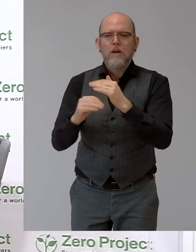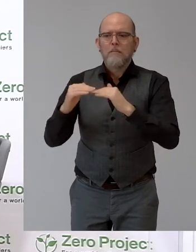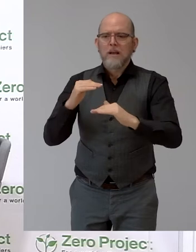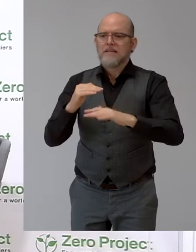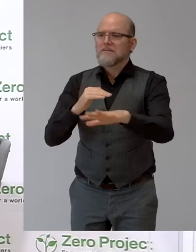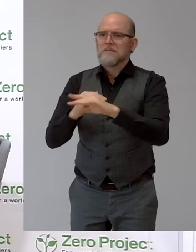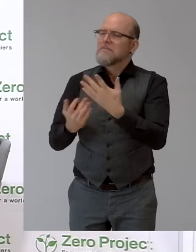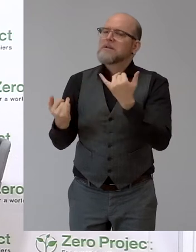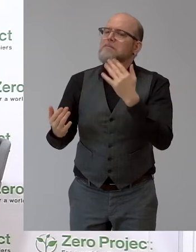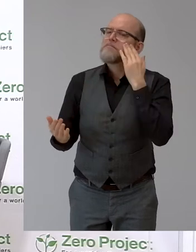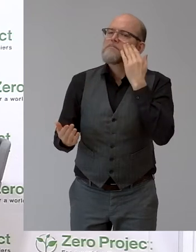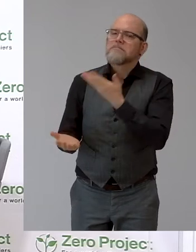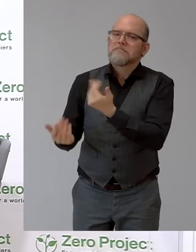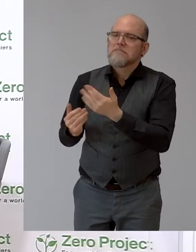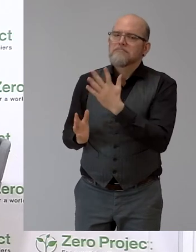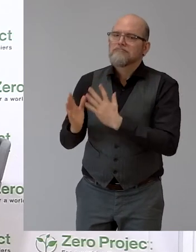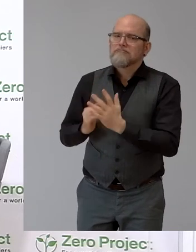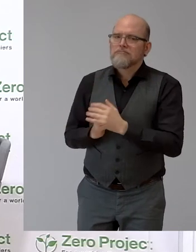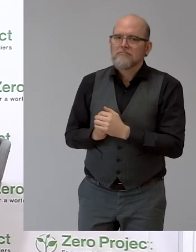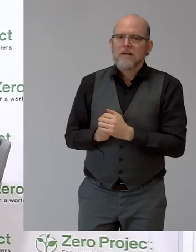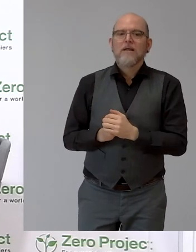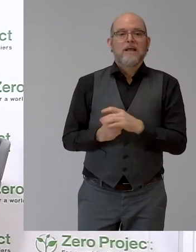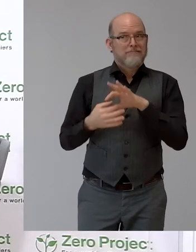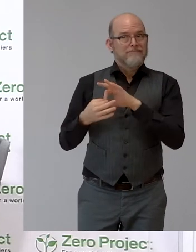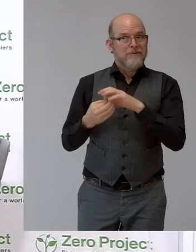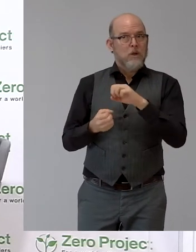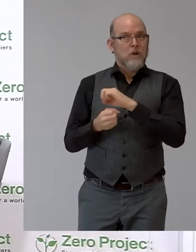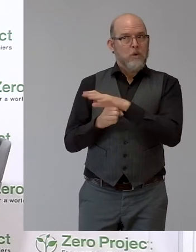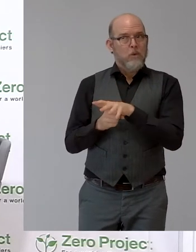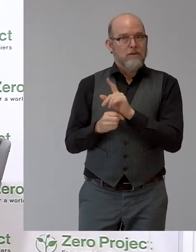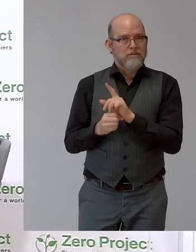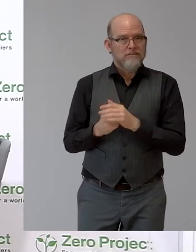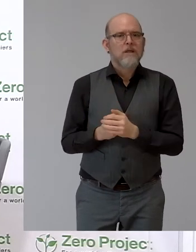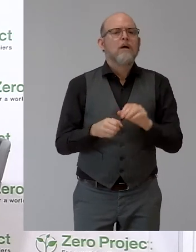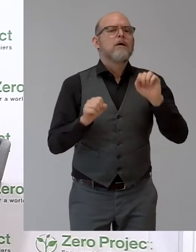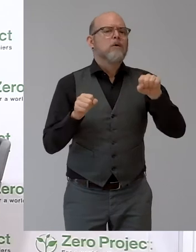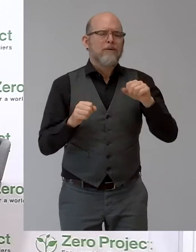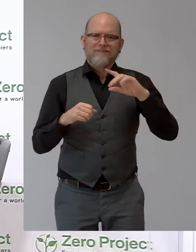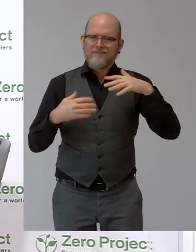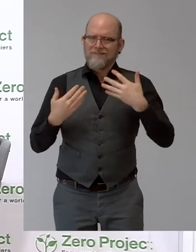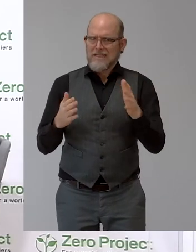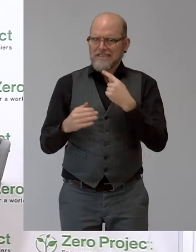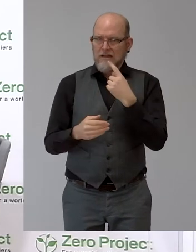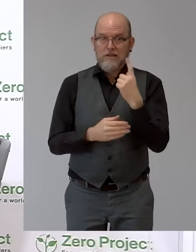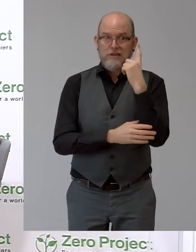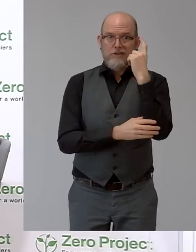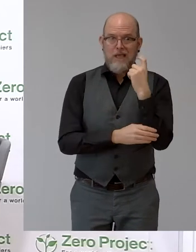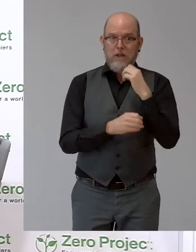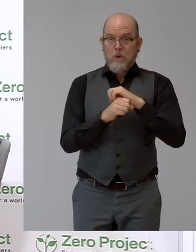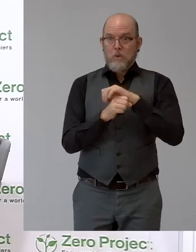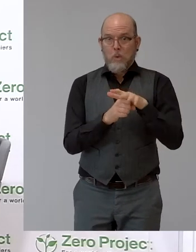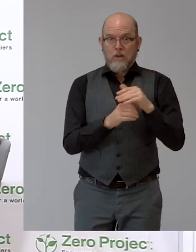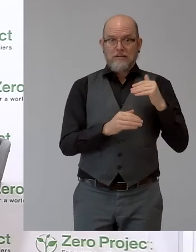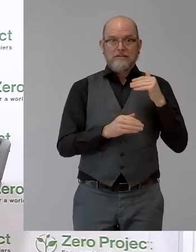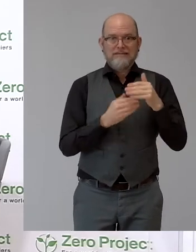die Corona-Krise? Also wir haben natürlich laufend seit Beginn der Corona-Pandemie die Zahlen beobachtet. Wir